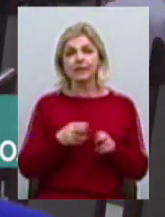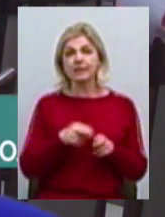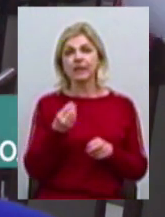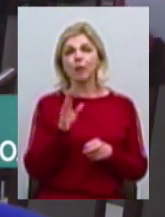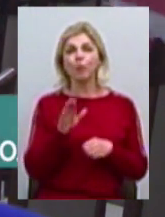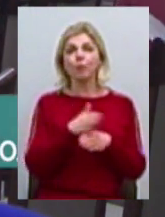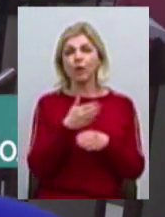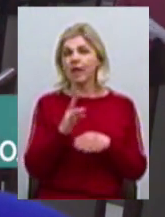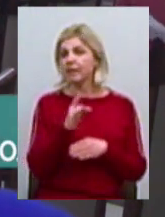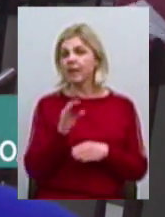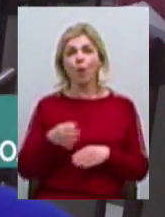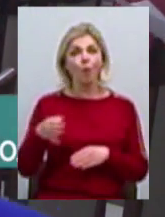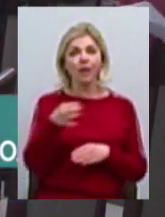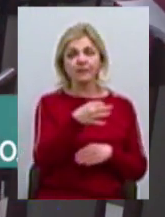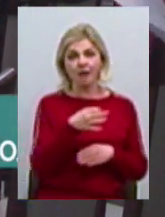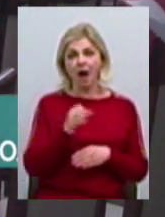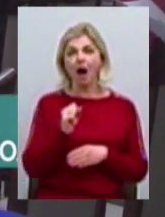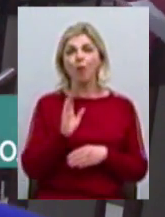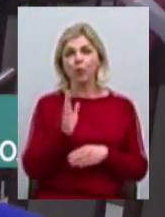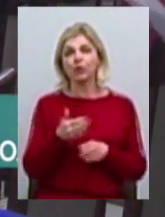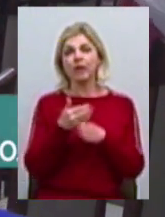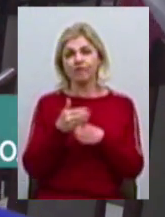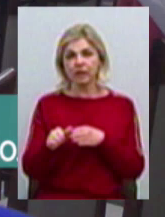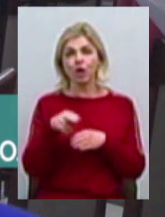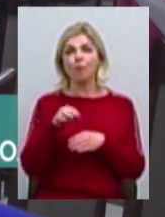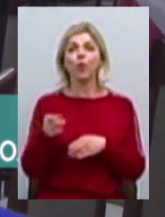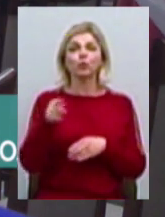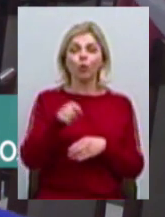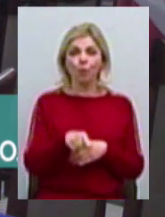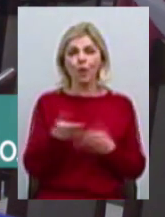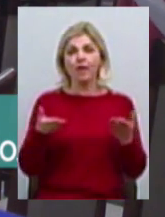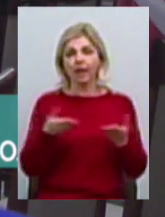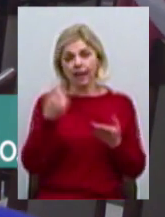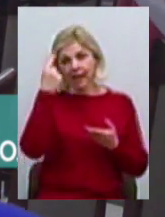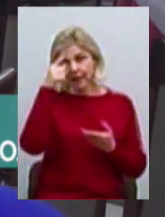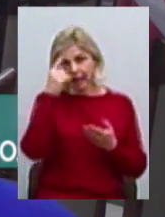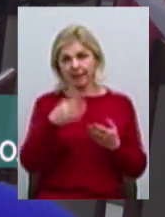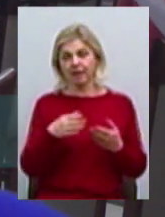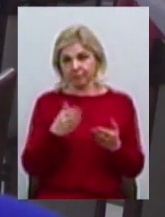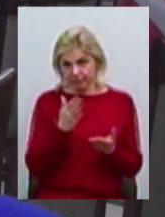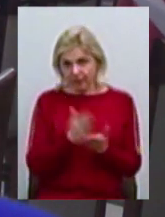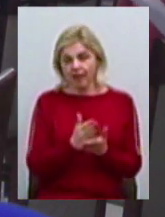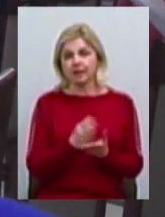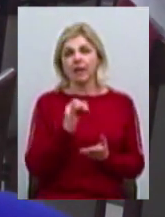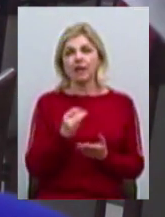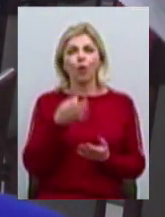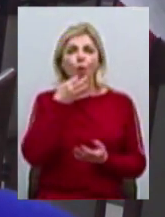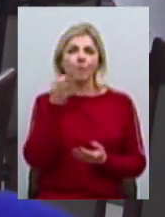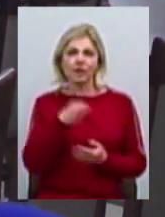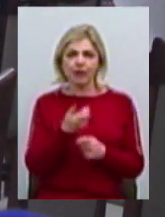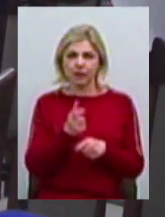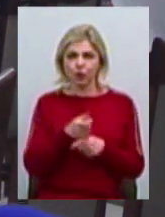областях, вони будуть подаватися вже по тому, які ідеї подаються. Дуже компетентне